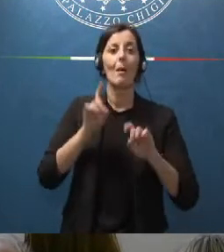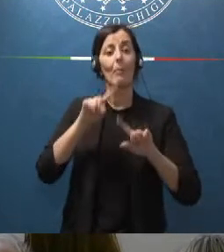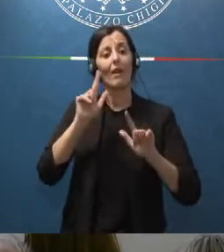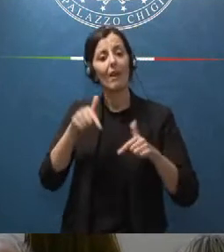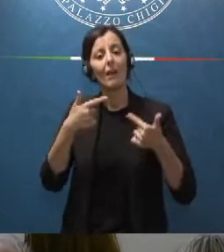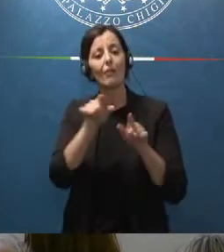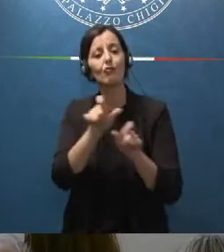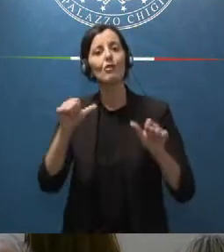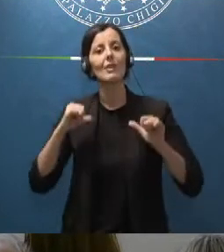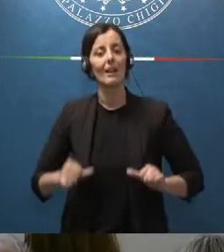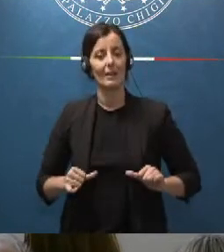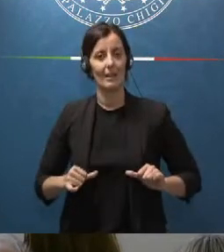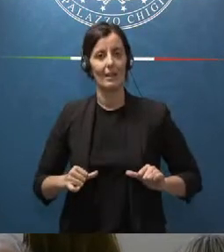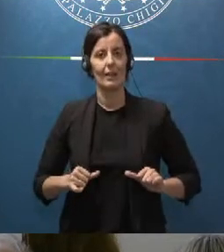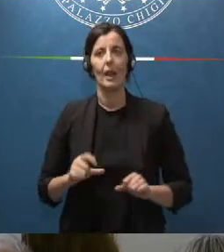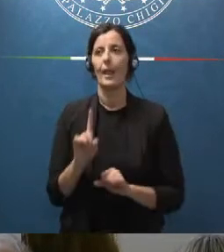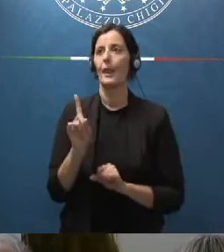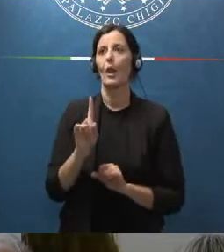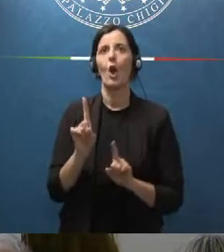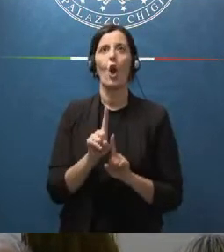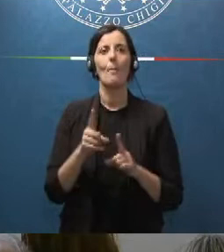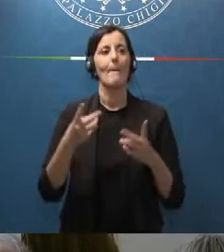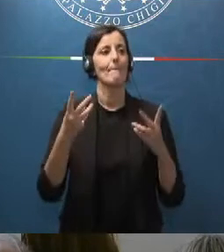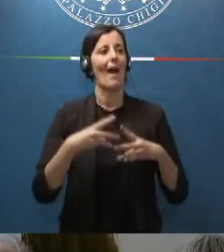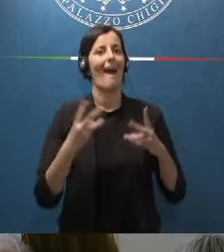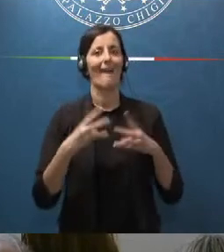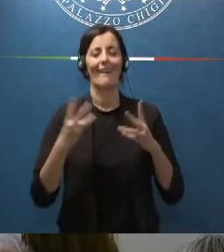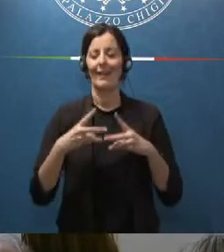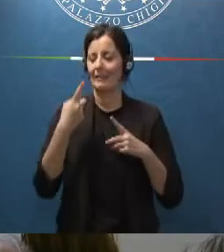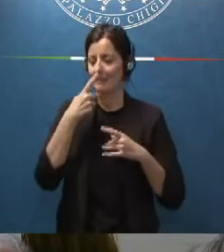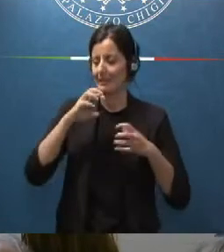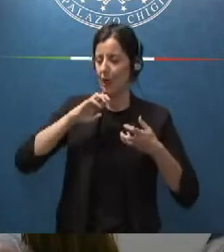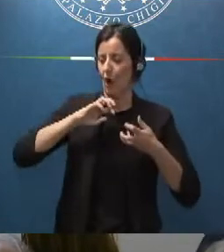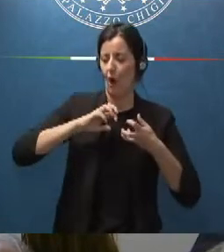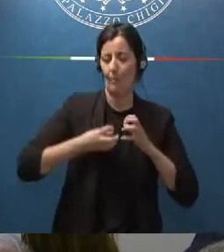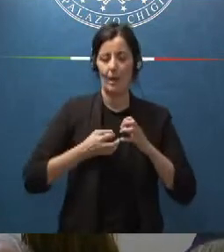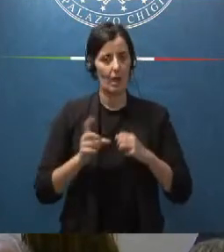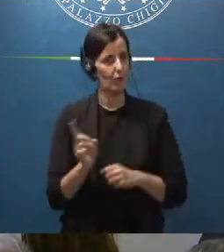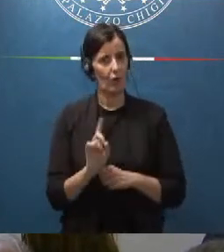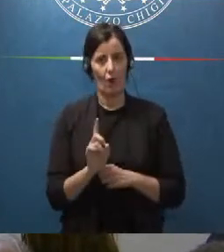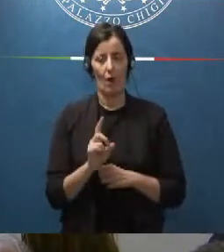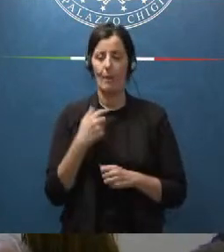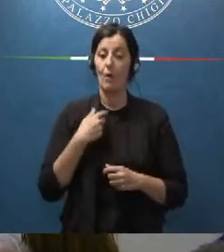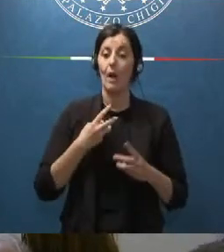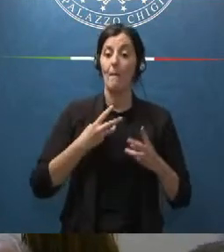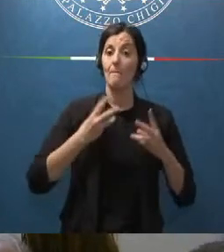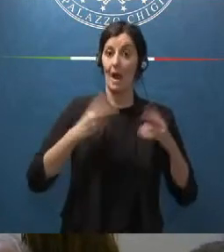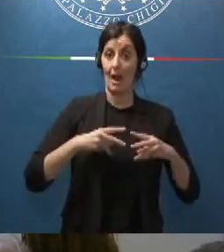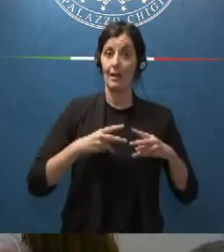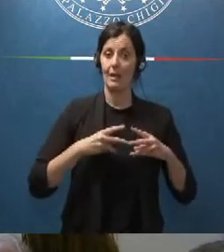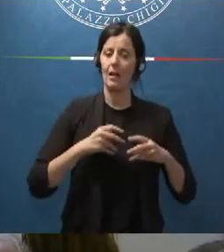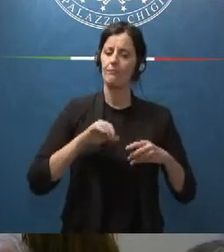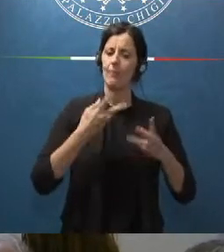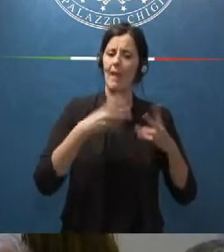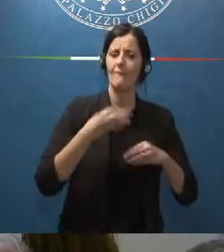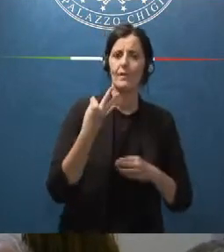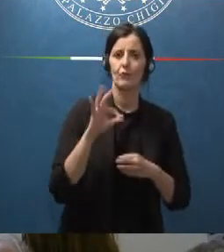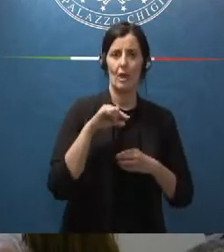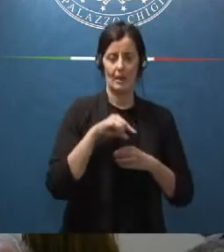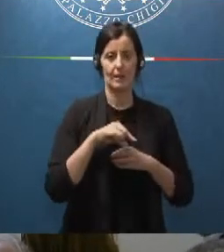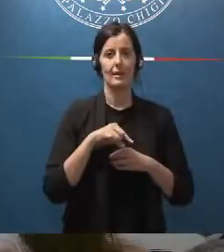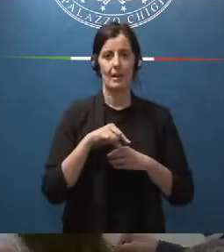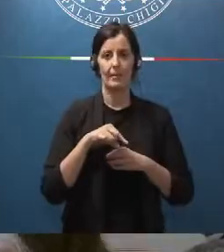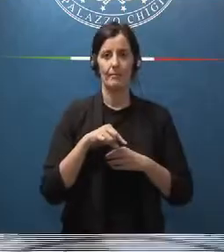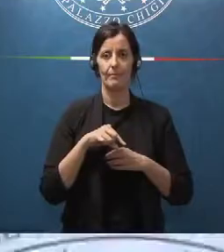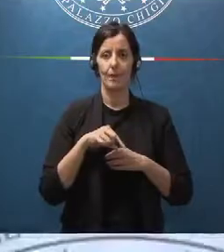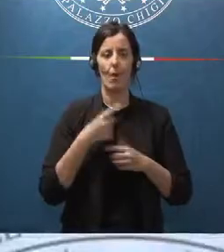cittadini non una macchina burocratica farraginosa ma una macchina burocratica efficiente